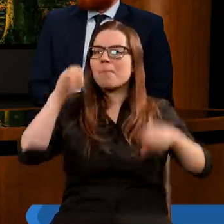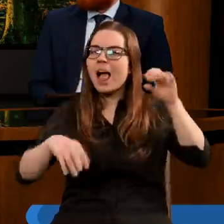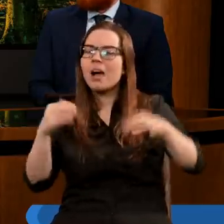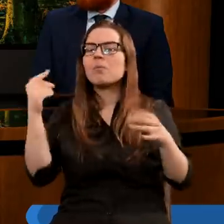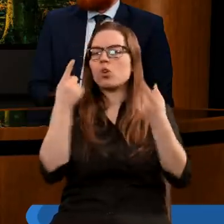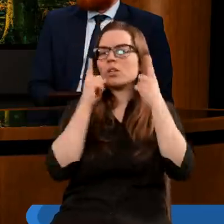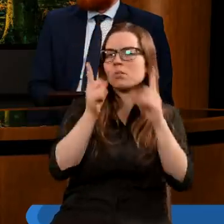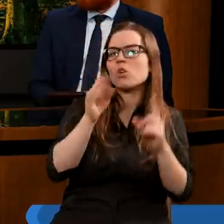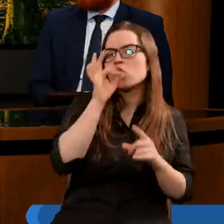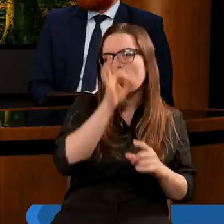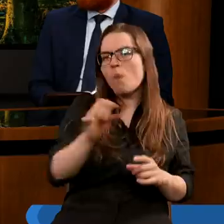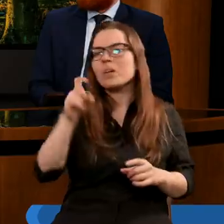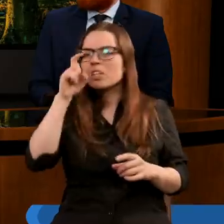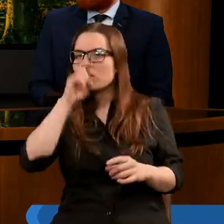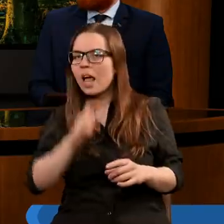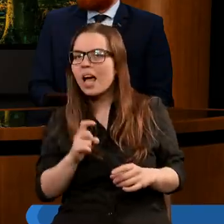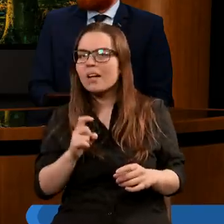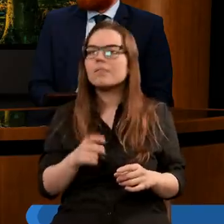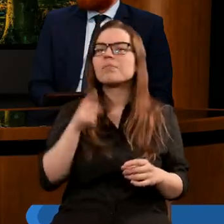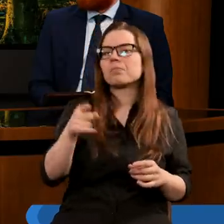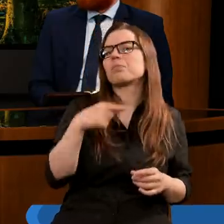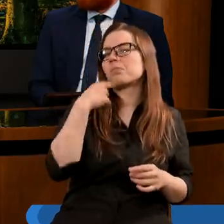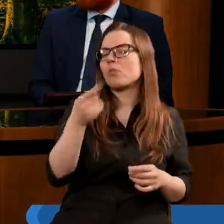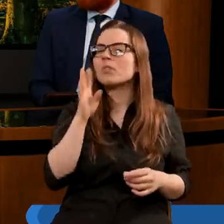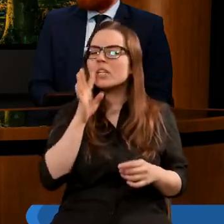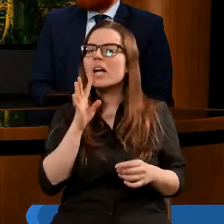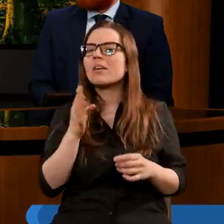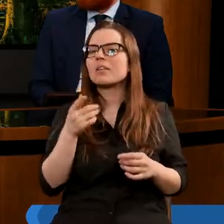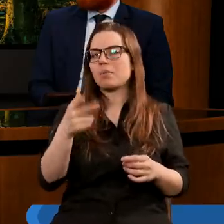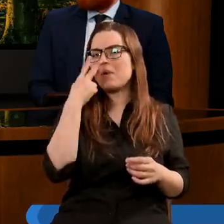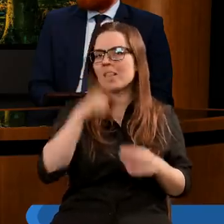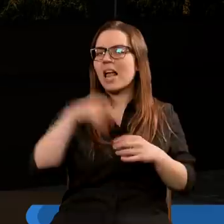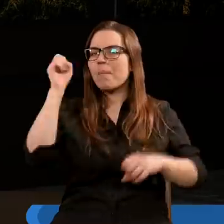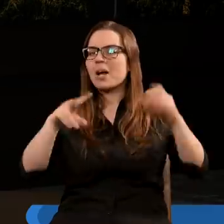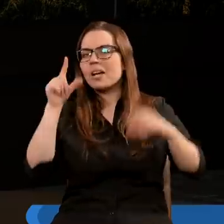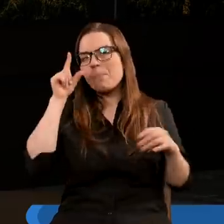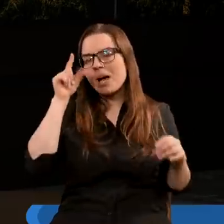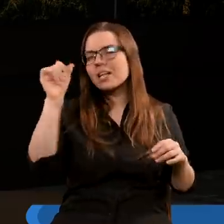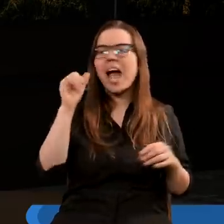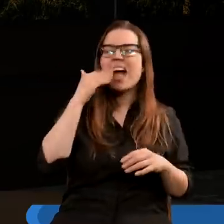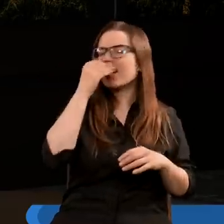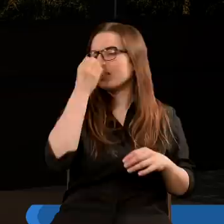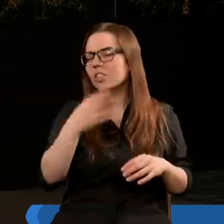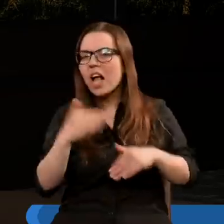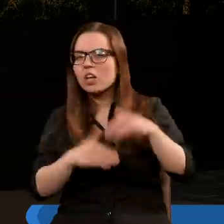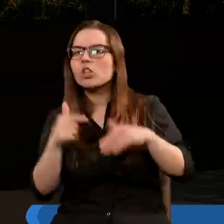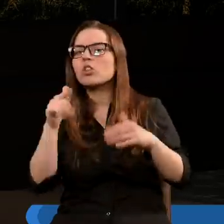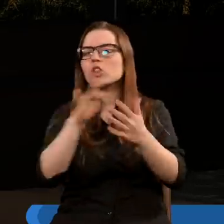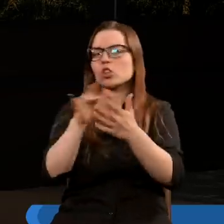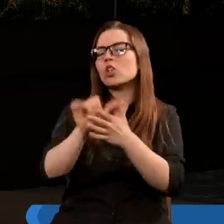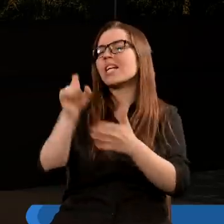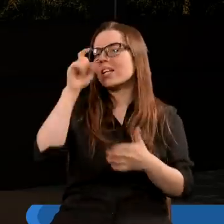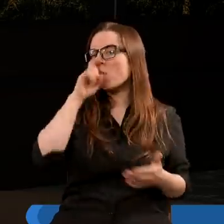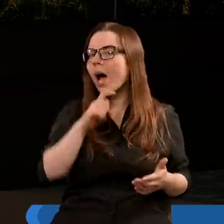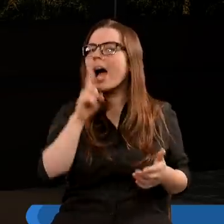ją postrzegać dobrze lub źle. Wojtek tutaj powiedział, że patrząc na plagę z perspektywy jakiegoś nieszczęścia, które dotyka, to jest to złe.